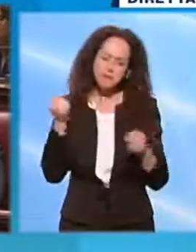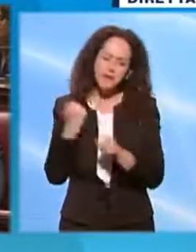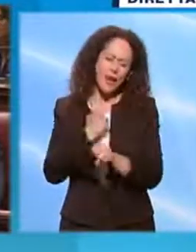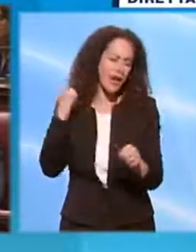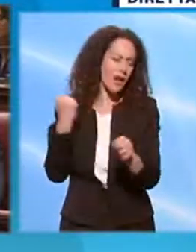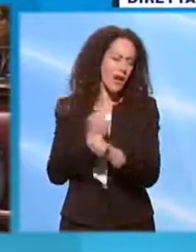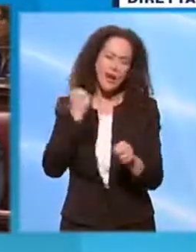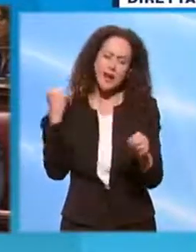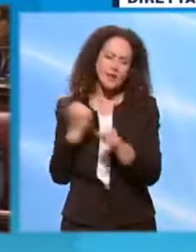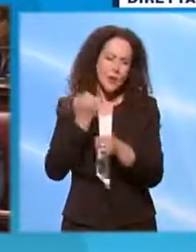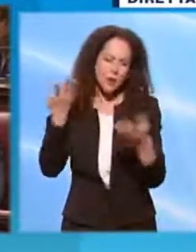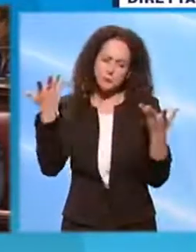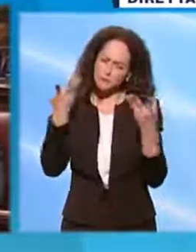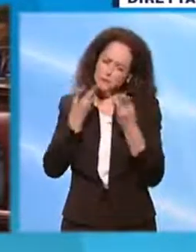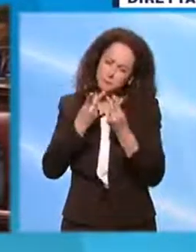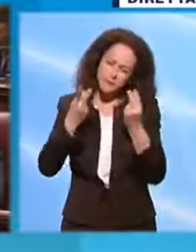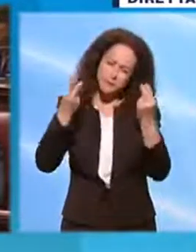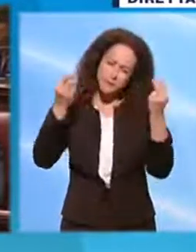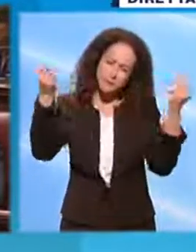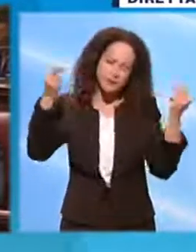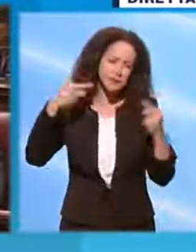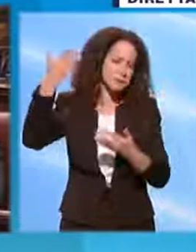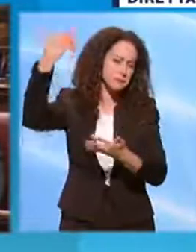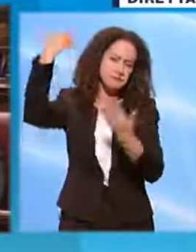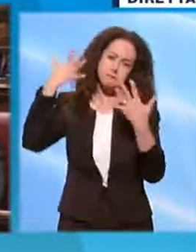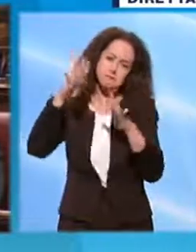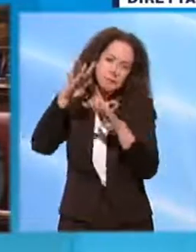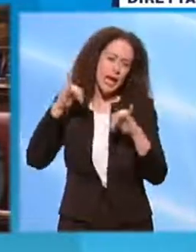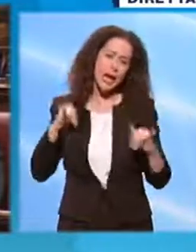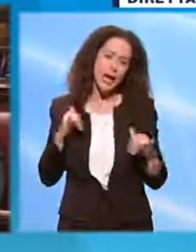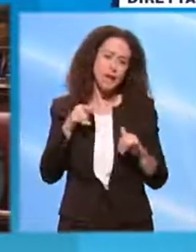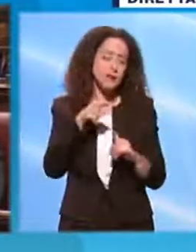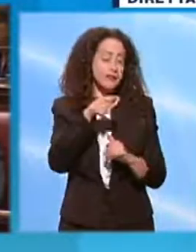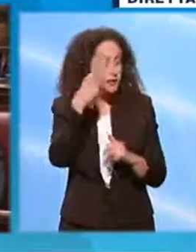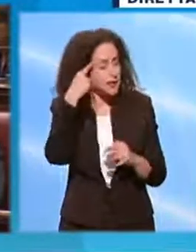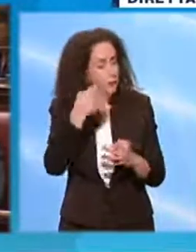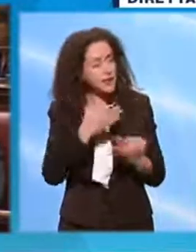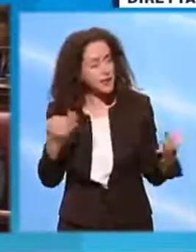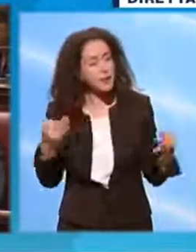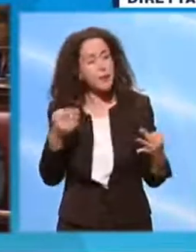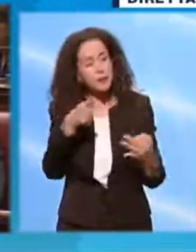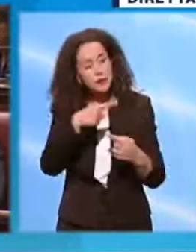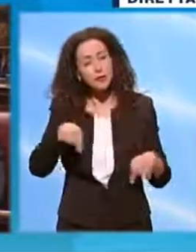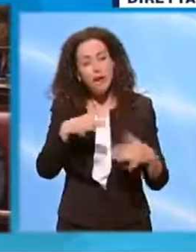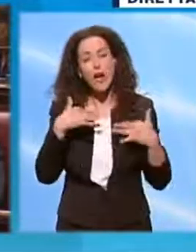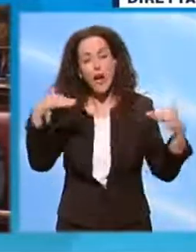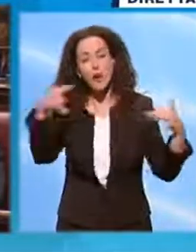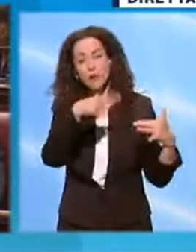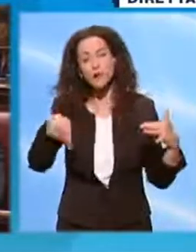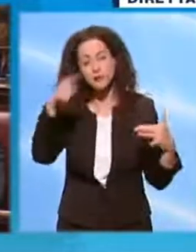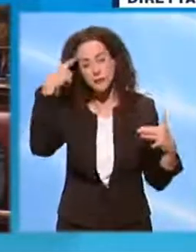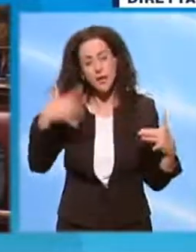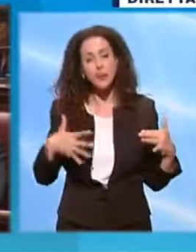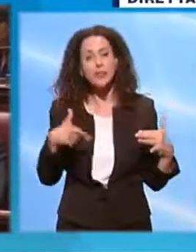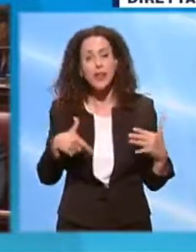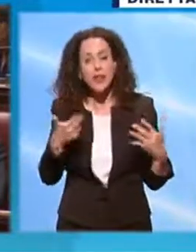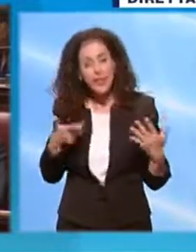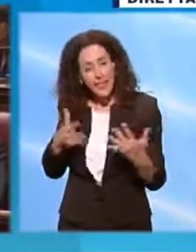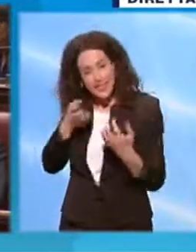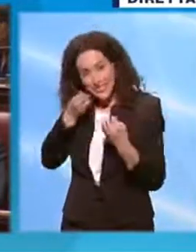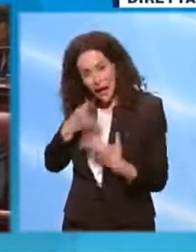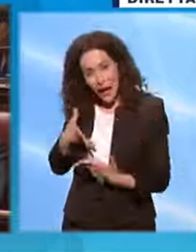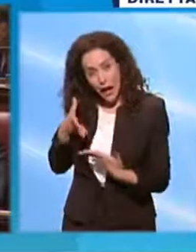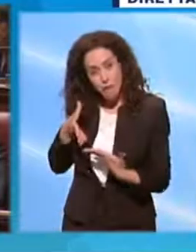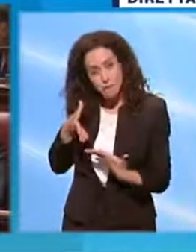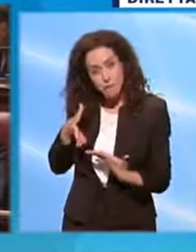proporzioni inimmaginabili. E sa meglio di me, lo sapete tutti in quest'Aula, che di fronte a questo dramma l'Europa ancora una